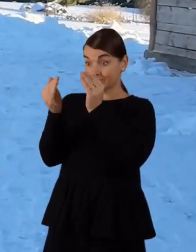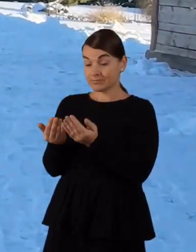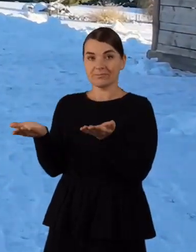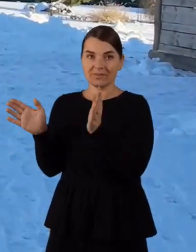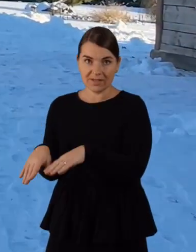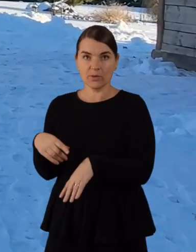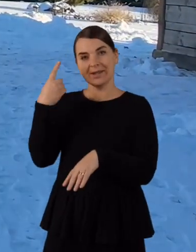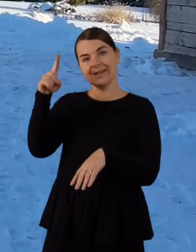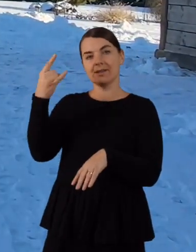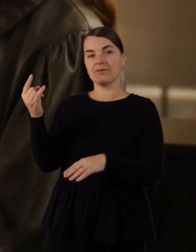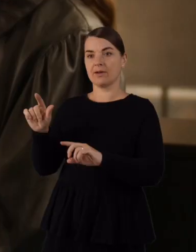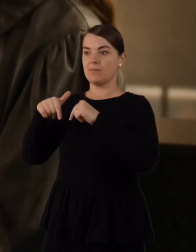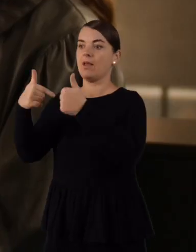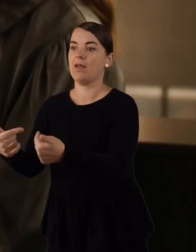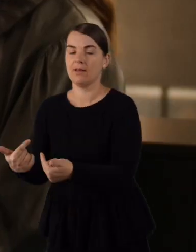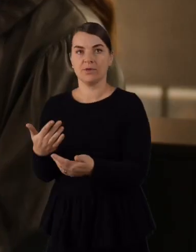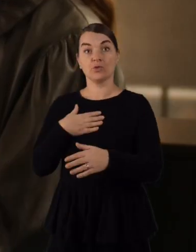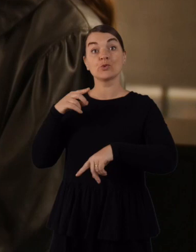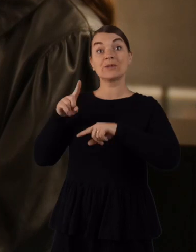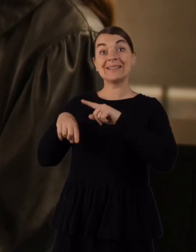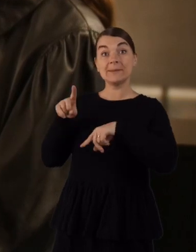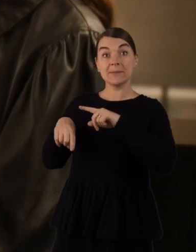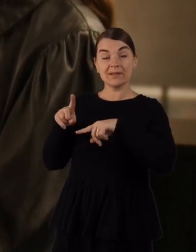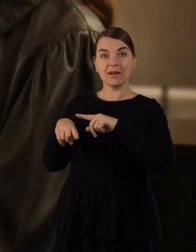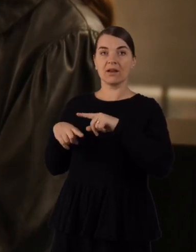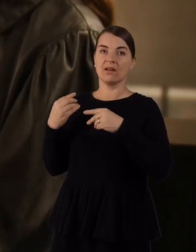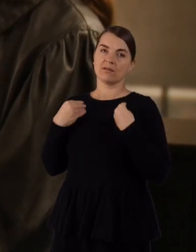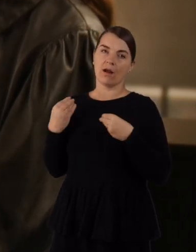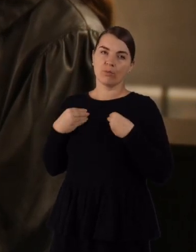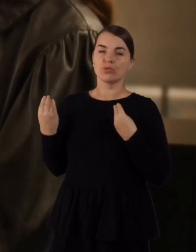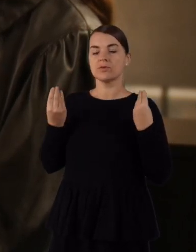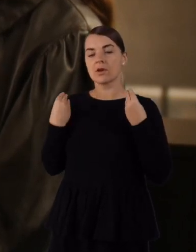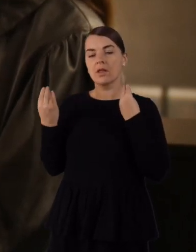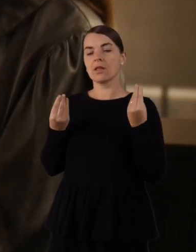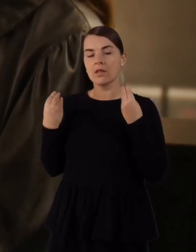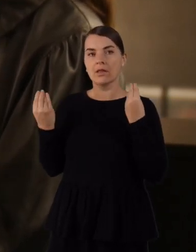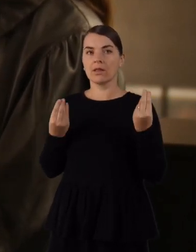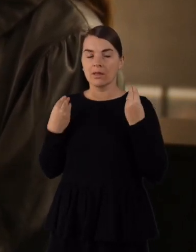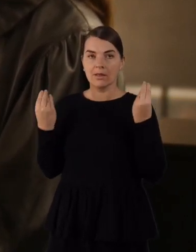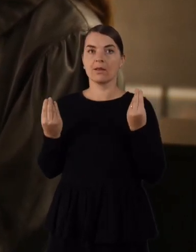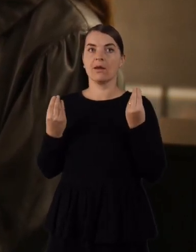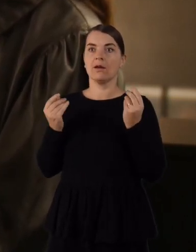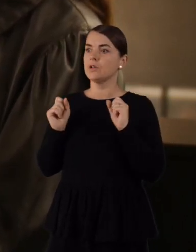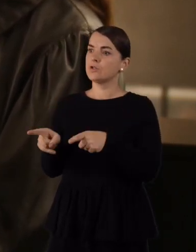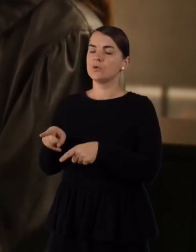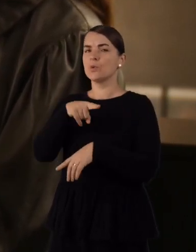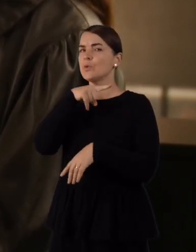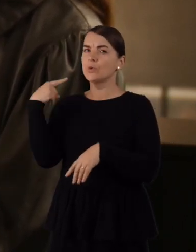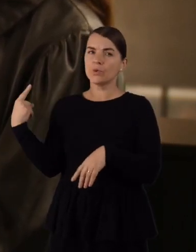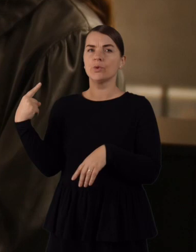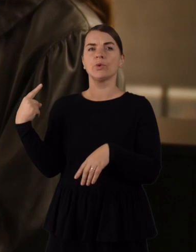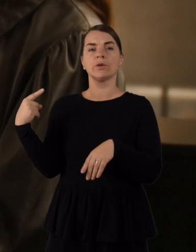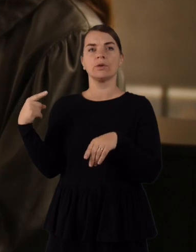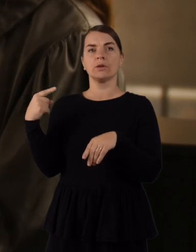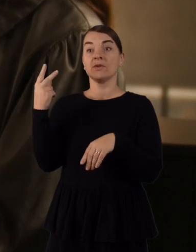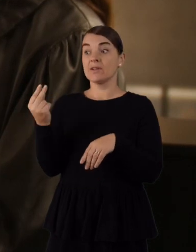vaiką, atiduodam kitam vaikui. Mūsų giminė faktiškai tuos pačius rūbus jau nešioja jau kelinta karta, ypač vaikų rūbus, kur daugiausiai išmeta, kur